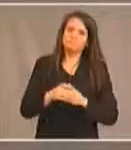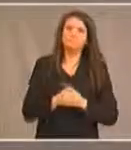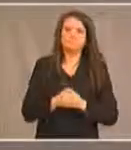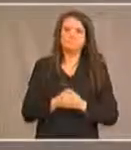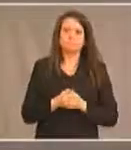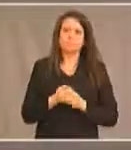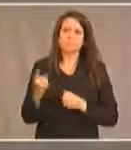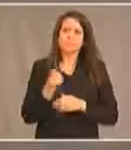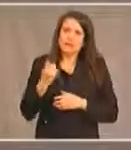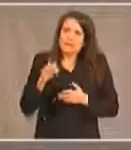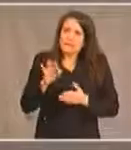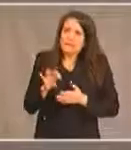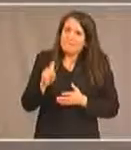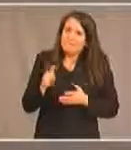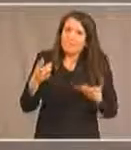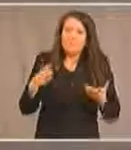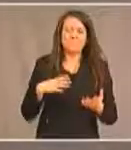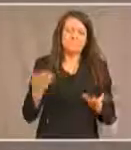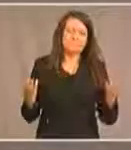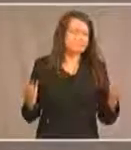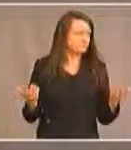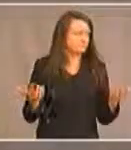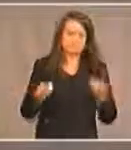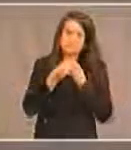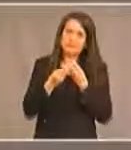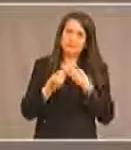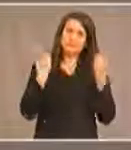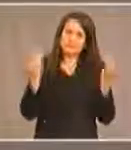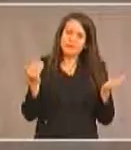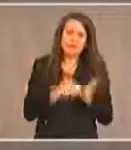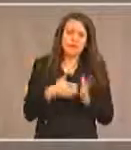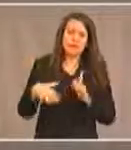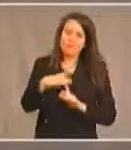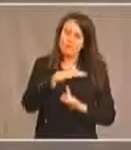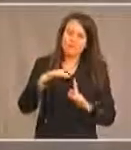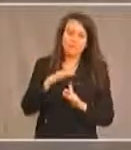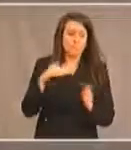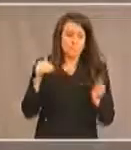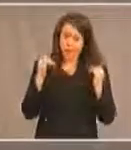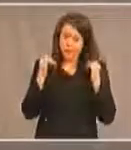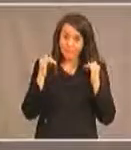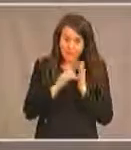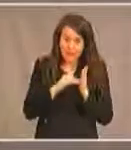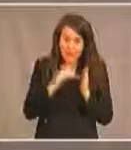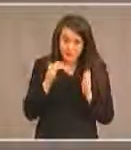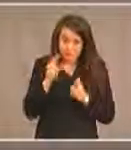mais on vit encore dans ce genre de milieu même en 2017